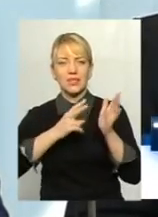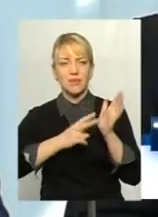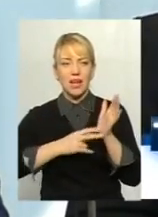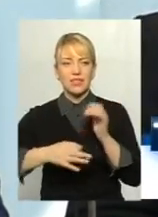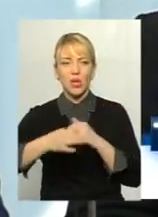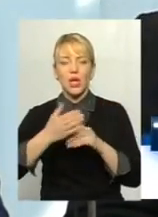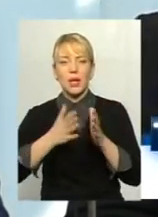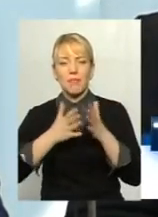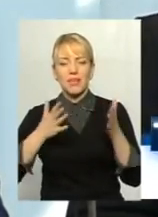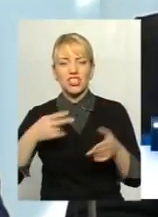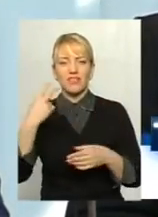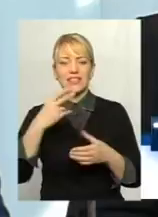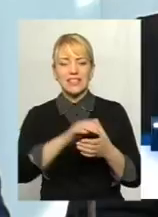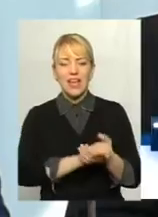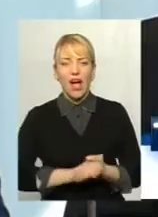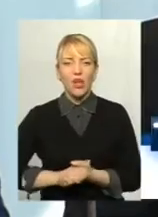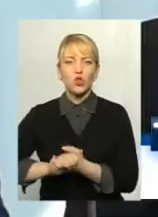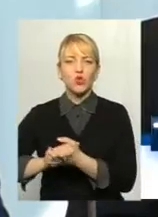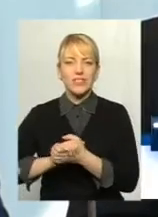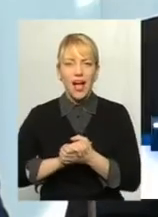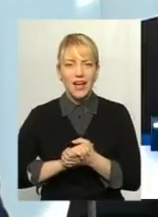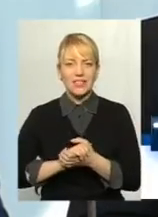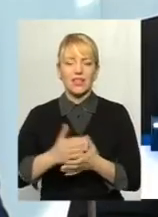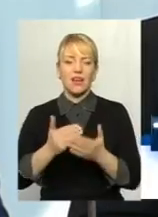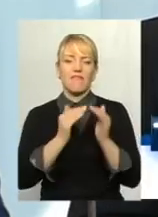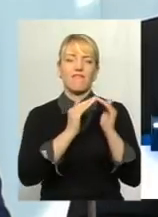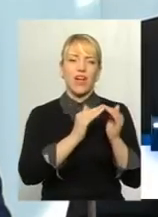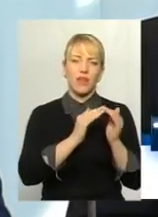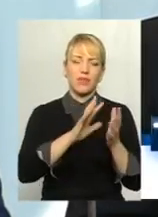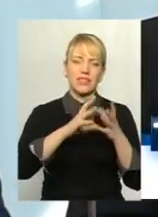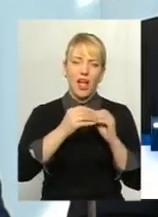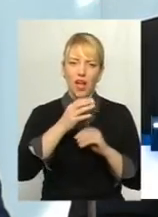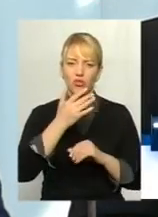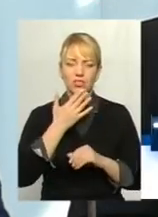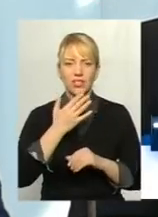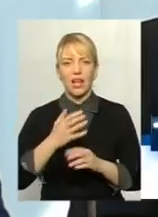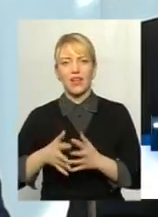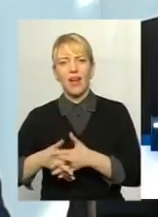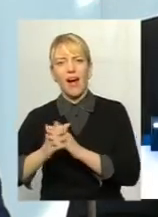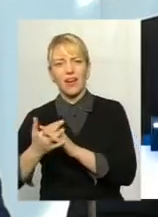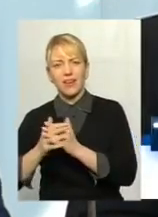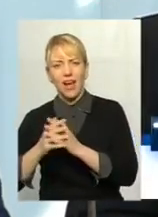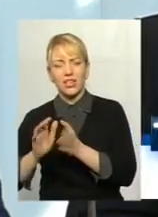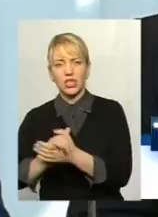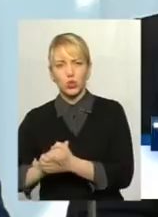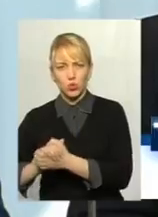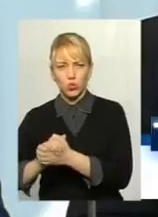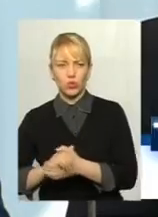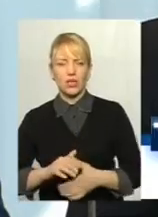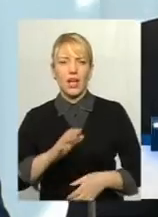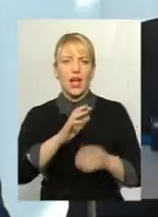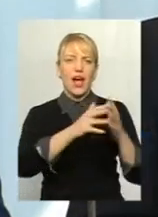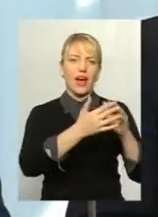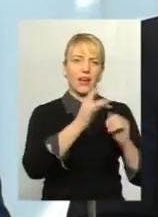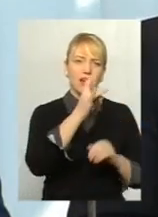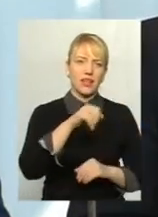більше 20 асоціацій профільних, і асоціація фермерів загально-національна, і аграрний союз, і асоціація аграрна рада, і от